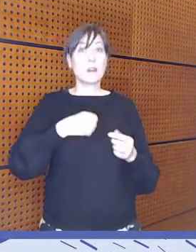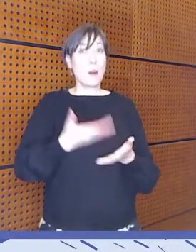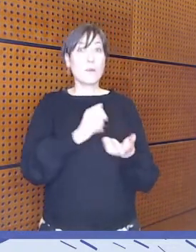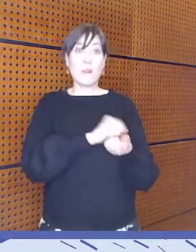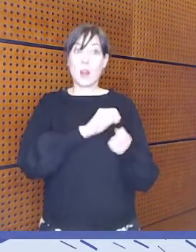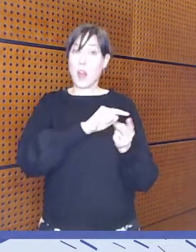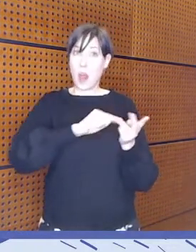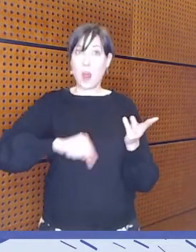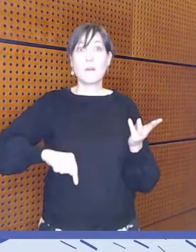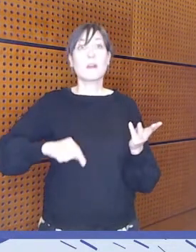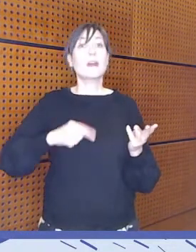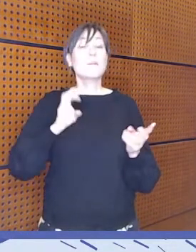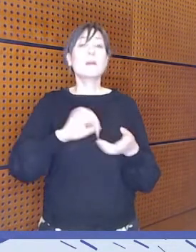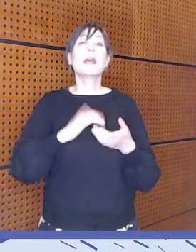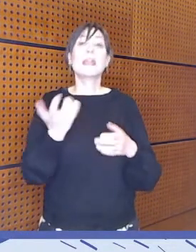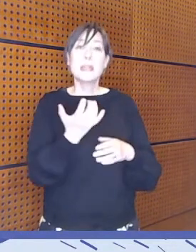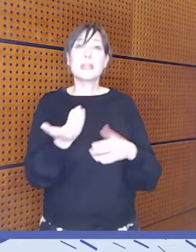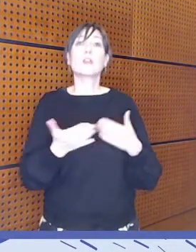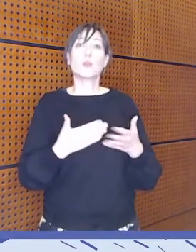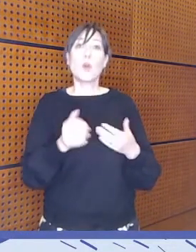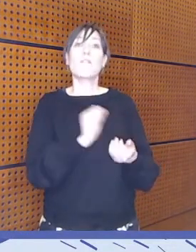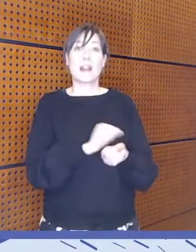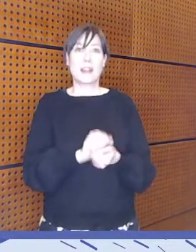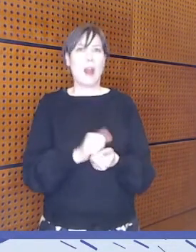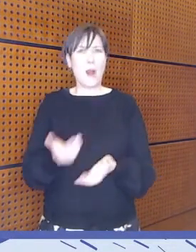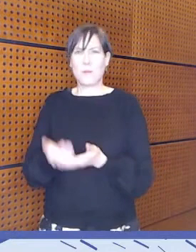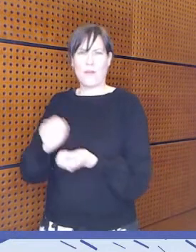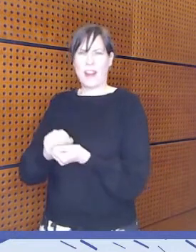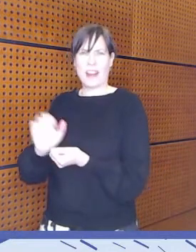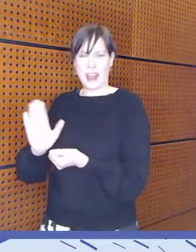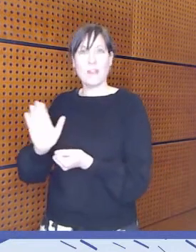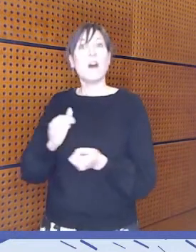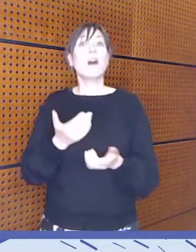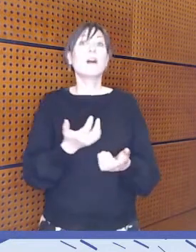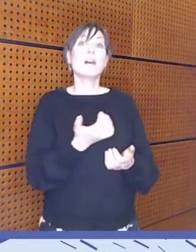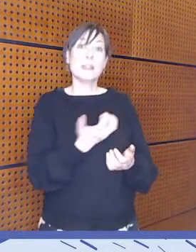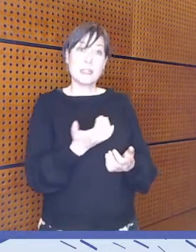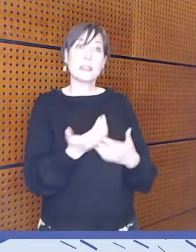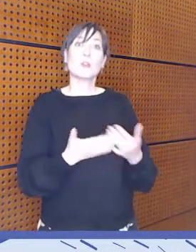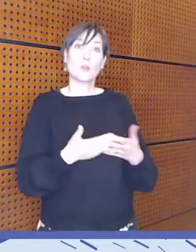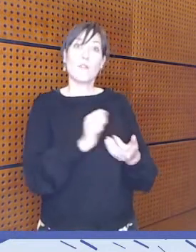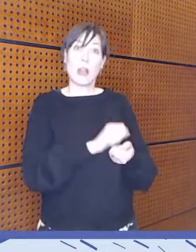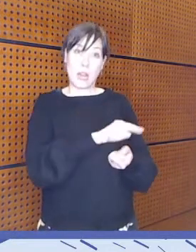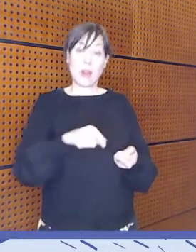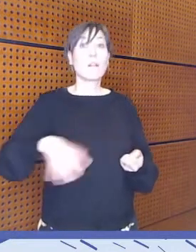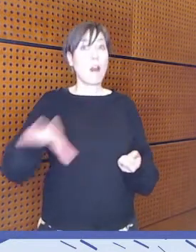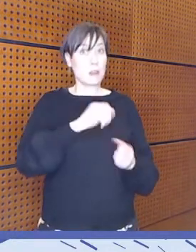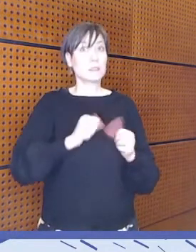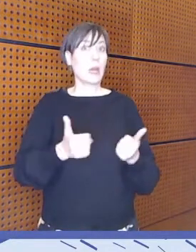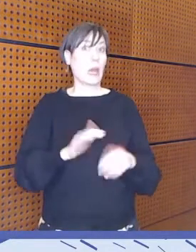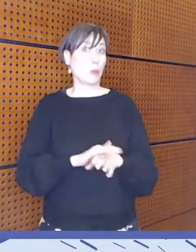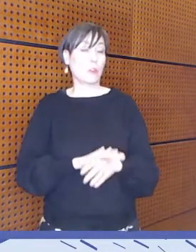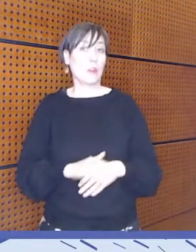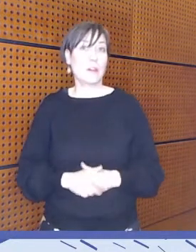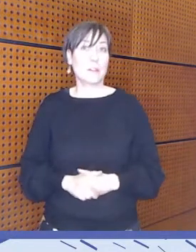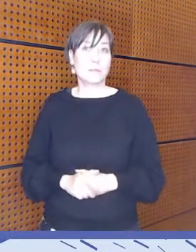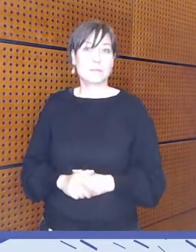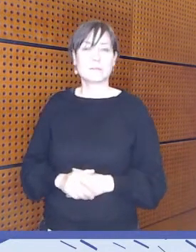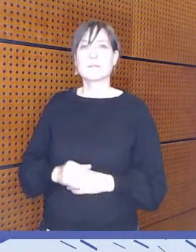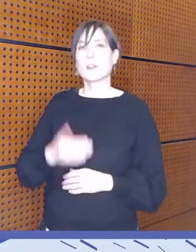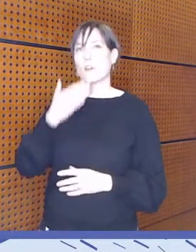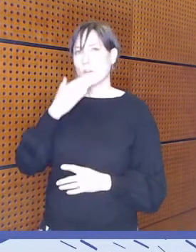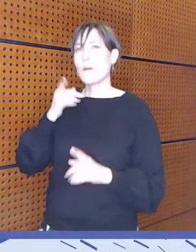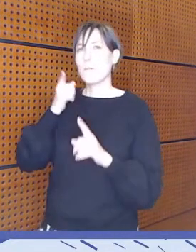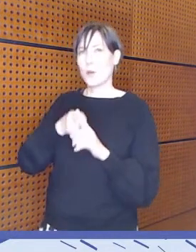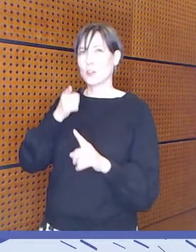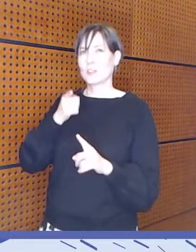päivän digityövälineitä. Ei apuvälineitä, vaan digityövälineitä. Tosi hyvä pointti. Ja pitää